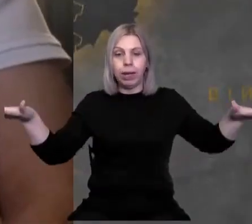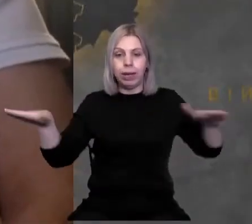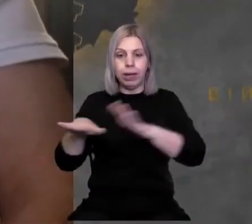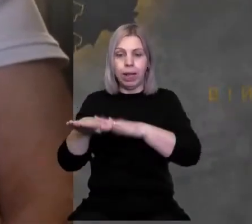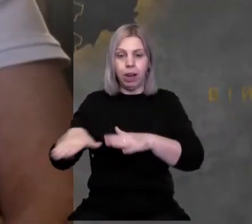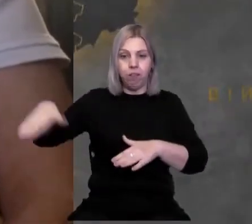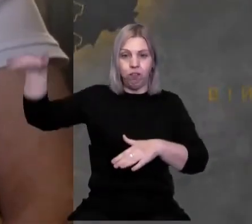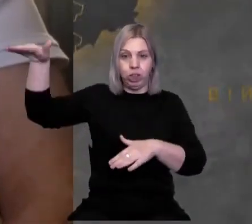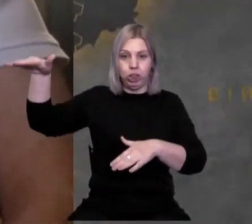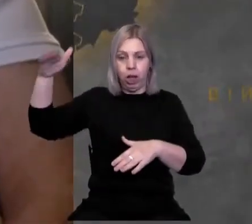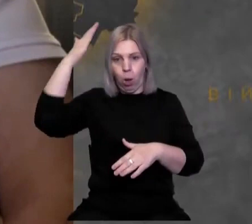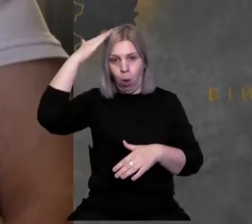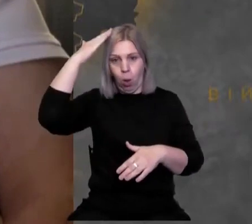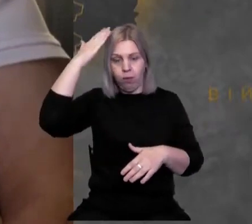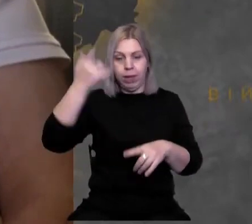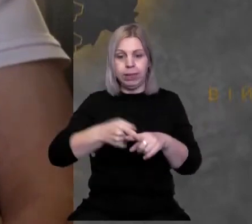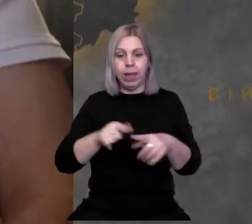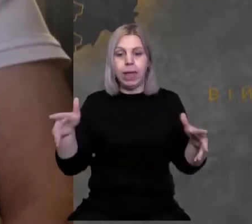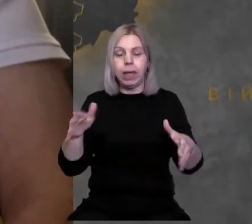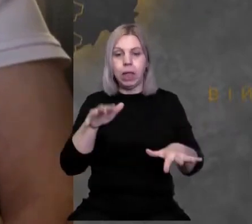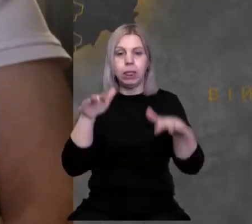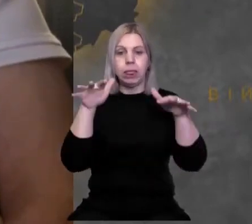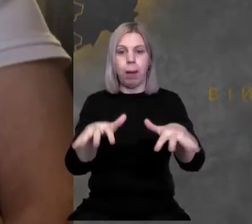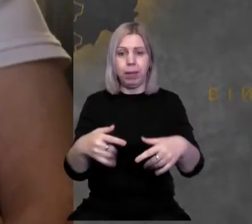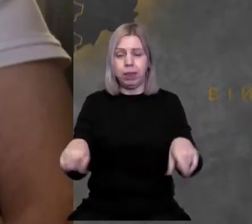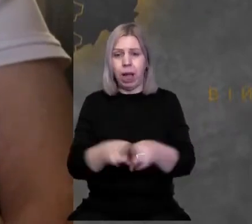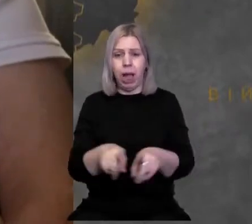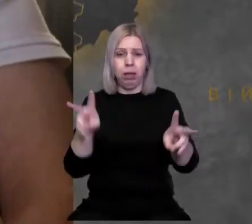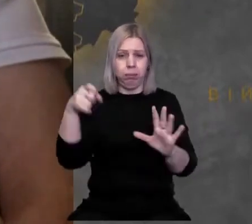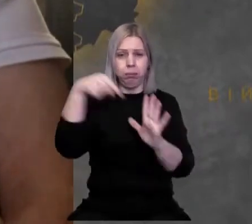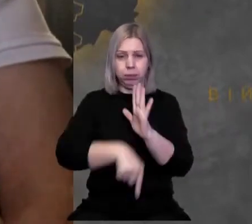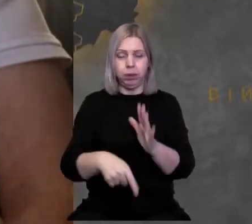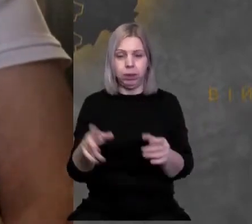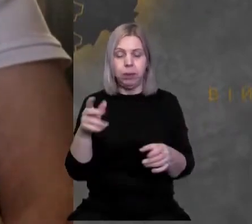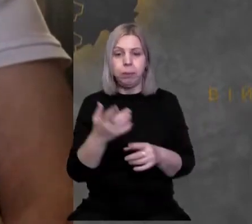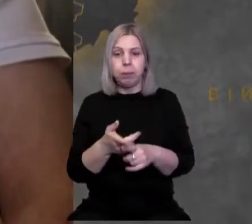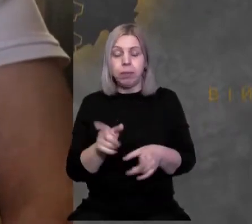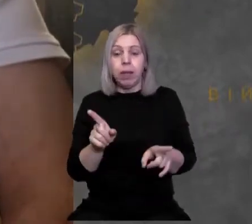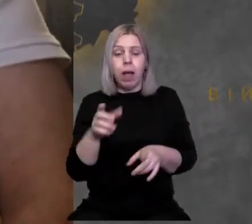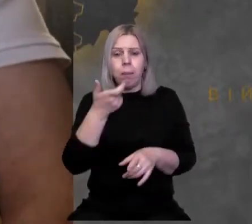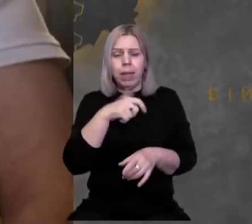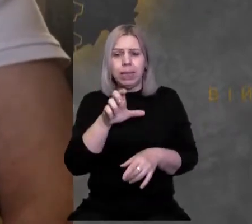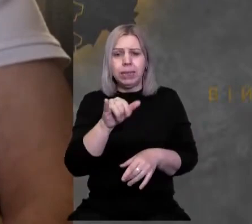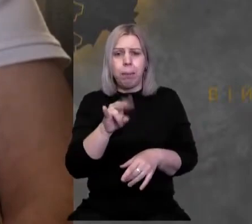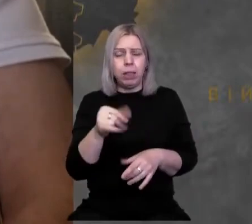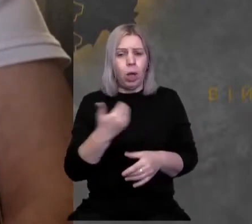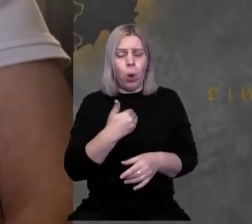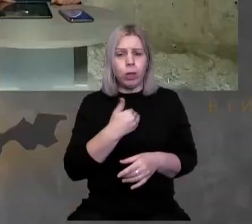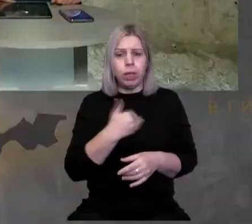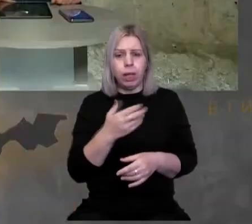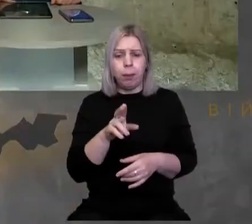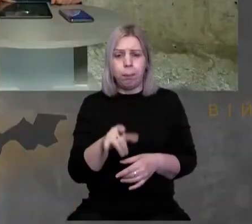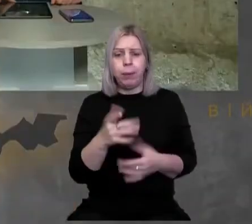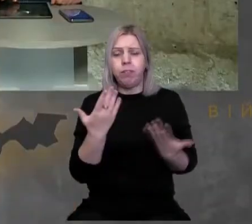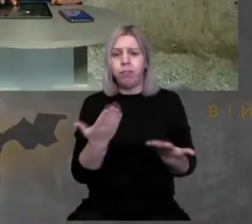вищі голови, це той, який нападає. Ось така символіка цього Турула. Пане Степане, хотіли би,